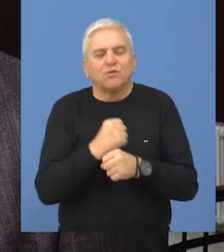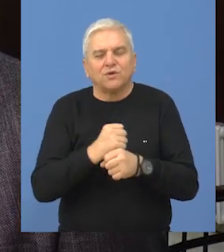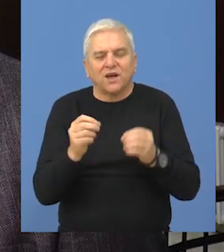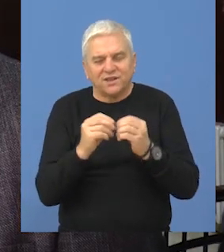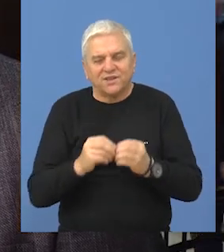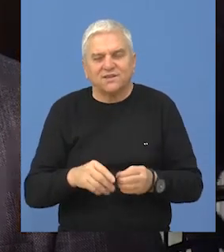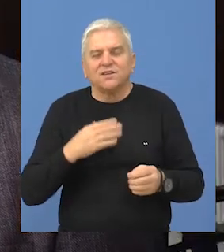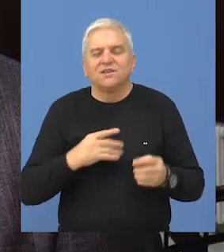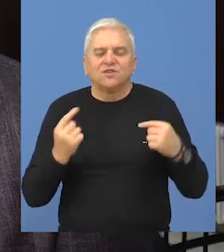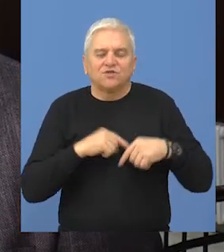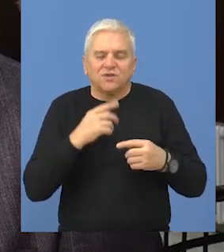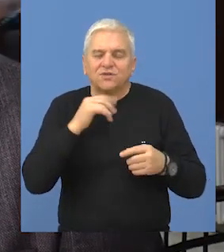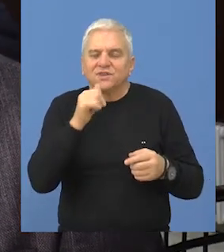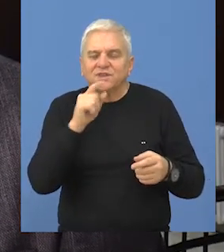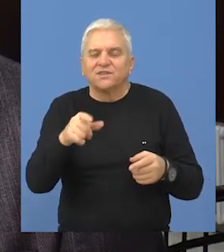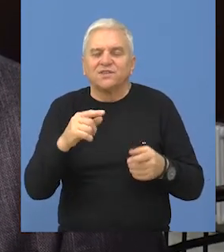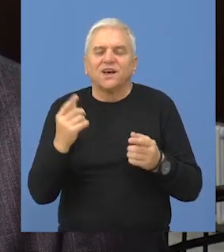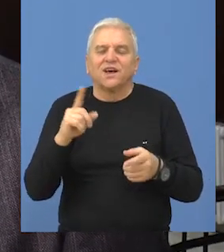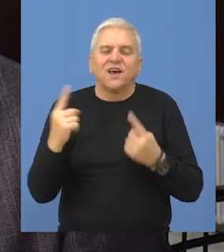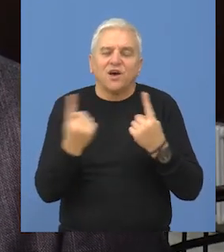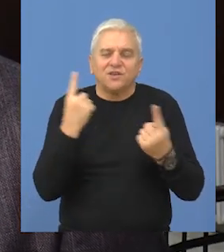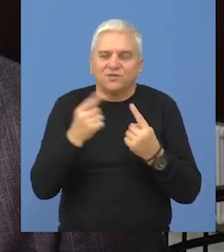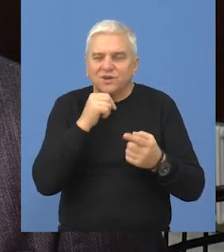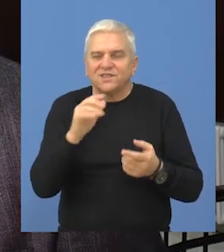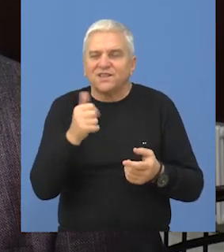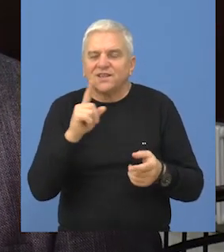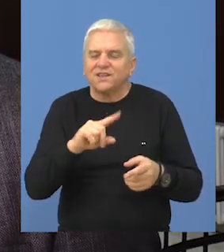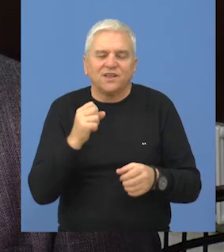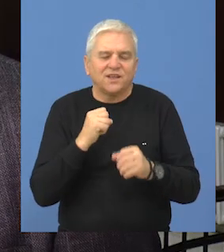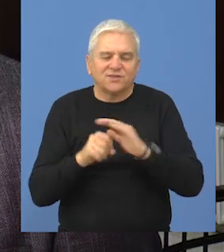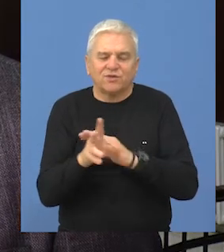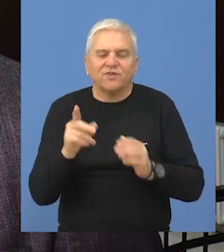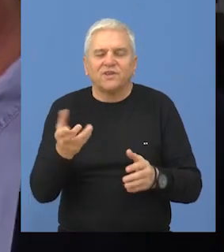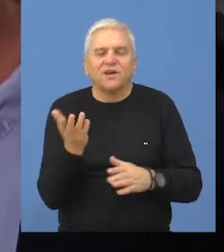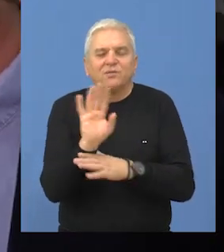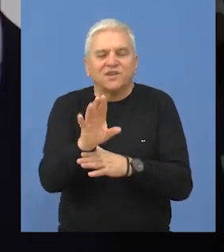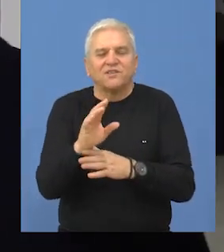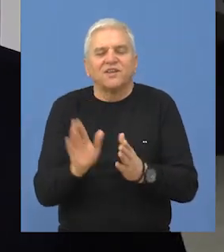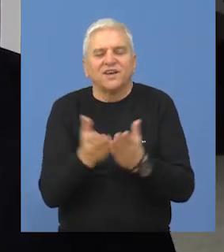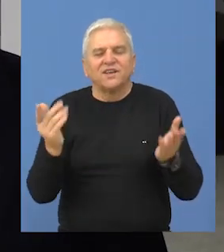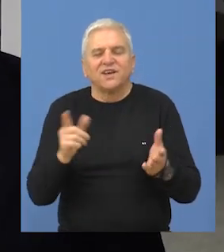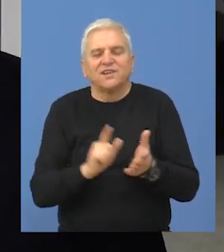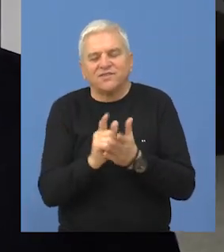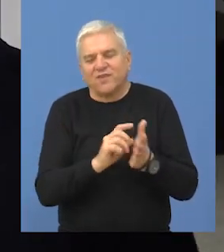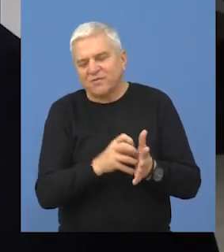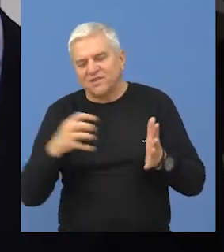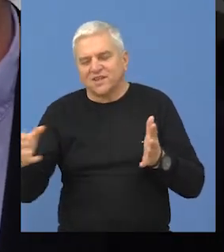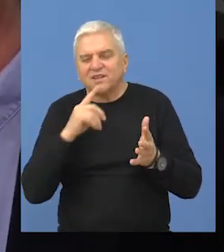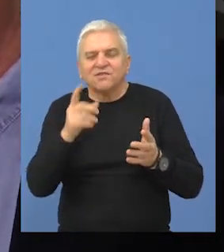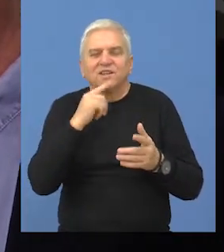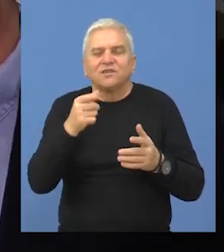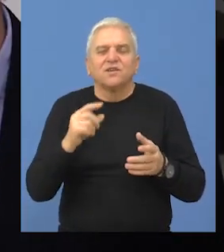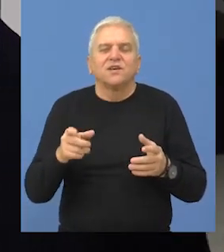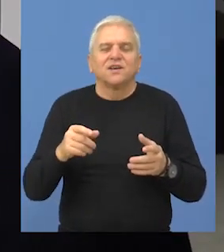da učini, a nažalost, istorijske pomese su bile takve da to nije učinjeno. Promocija knjige za većite vremena